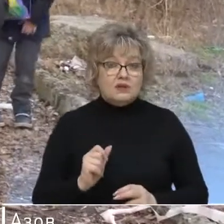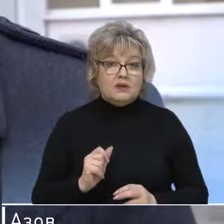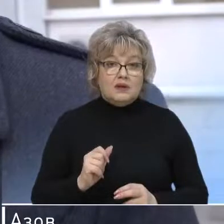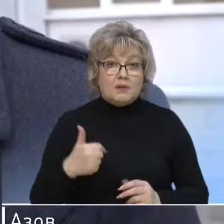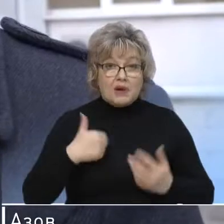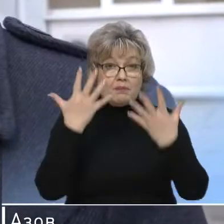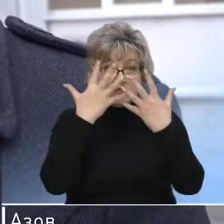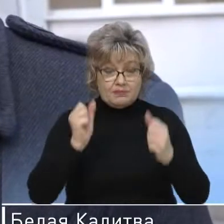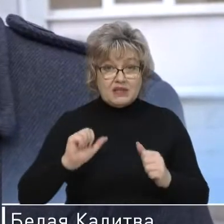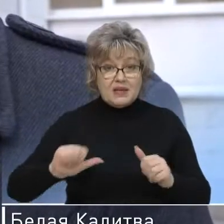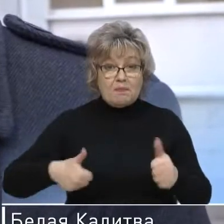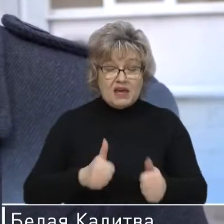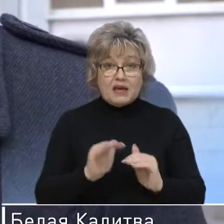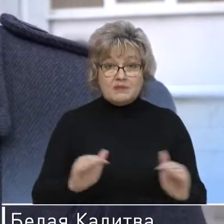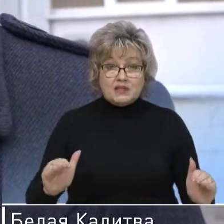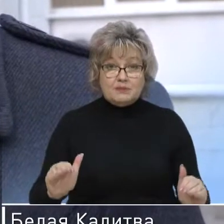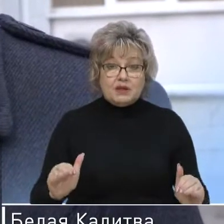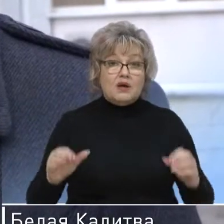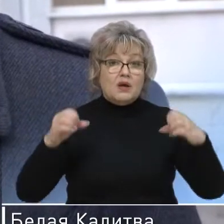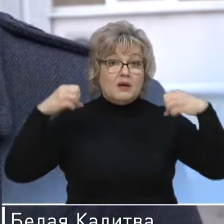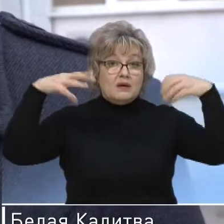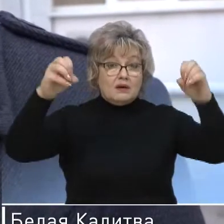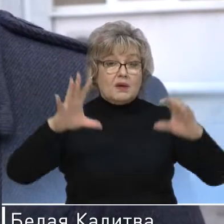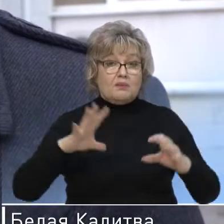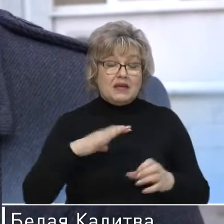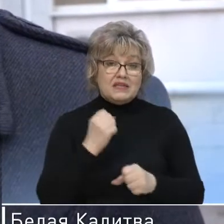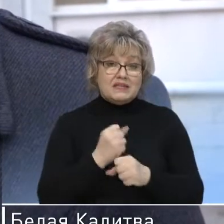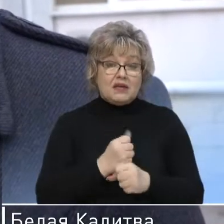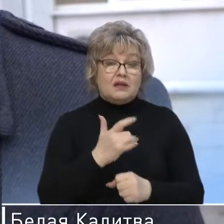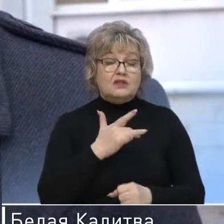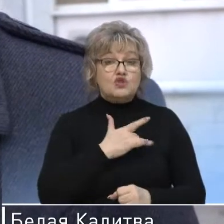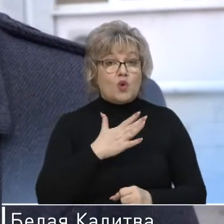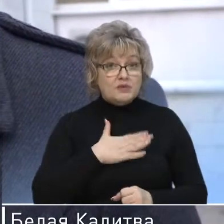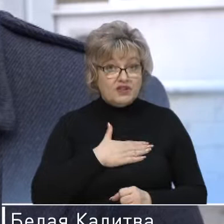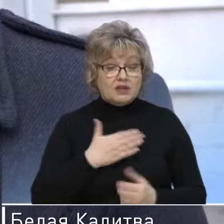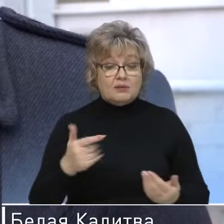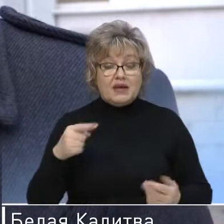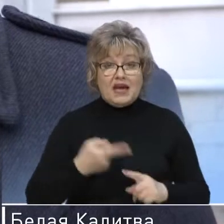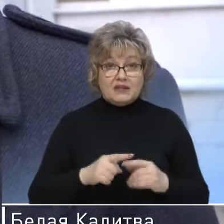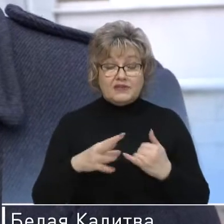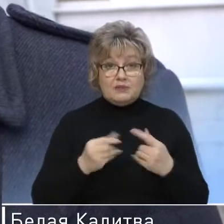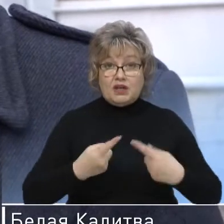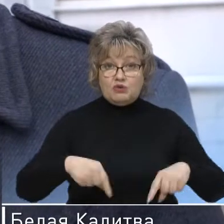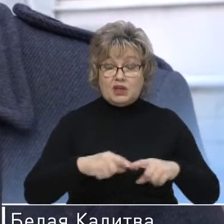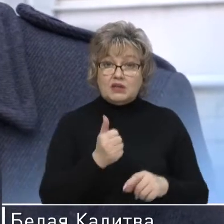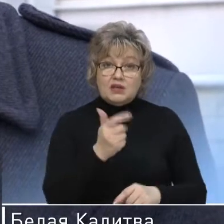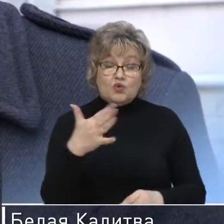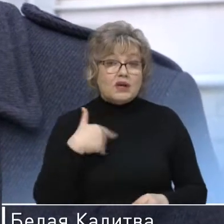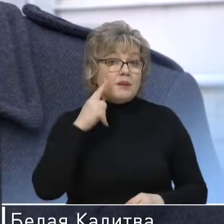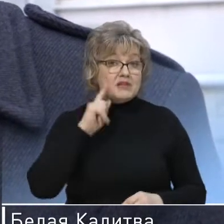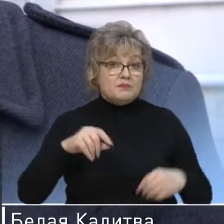Освещение, опоры освещения были установлены собственником данного земельного участка. На сегодняшний день, насколько мы знаем,